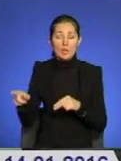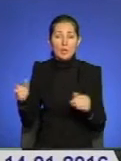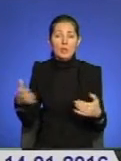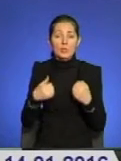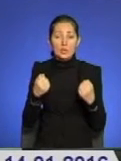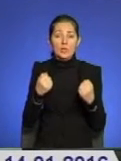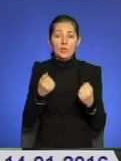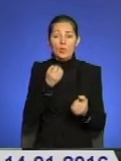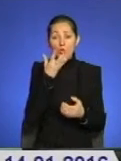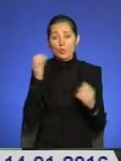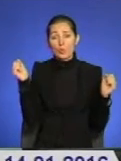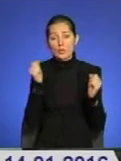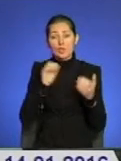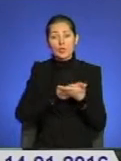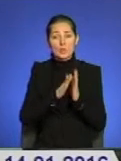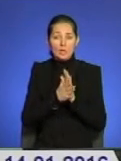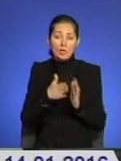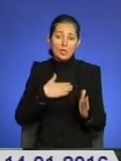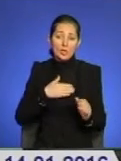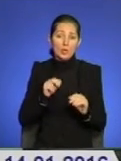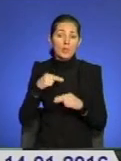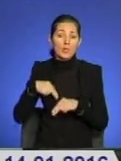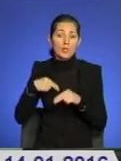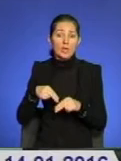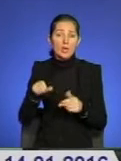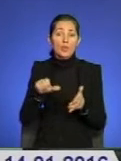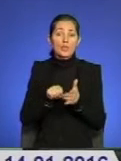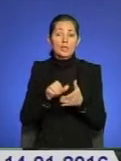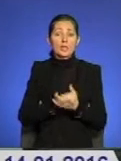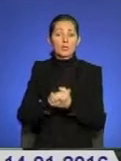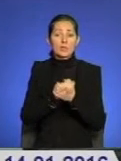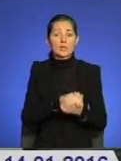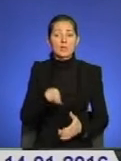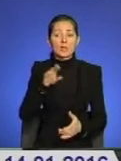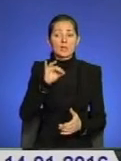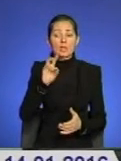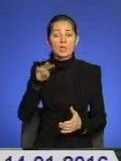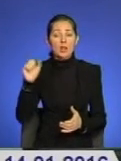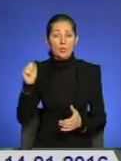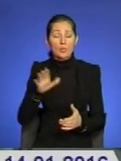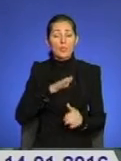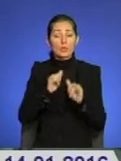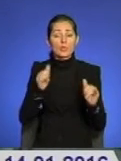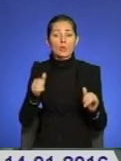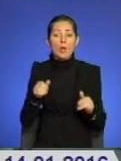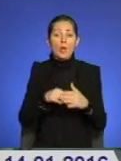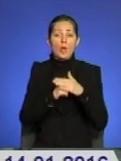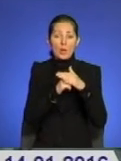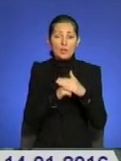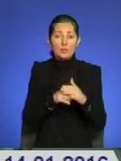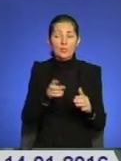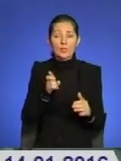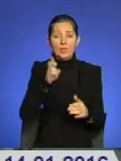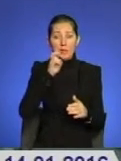грошу фізичного стану, наших працівників, учасників товариства «Динамо» і розвиток самої бази. Популяризуватимуть